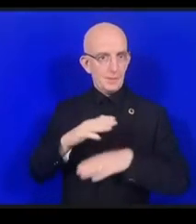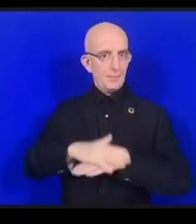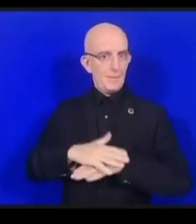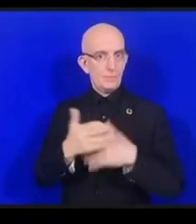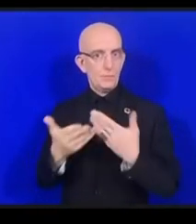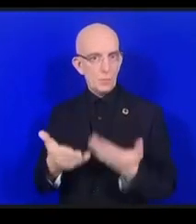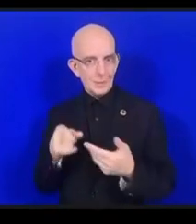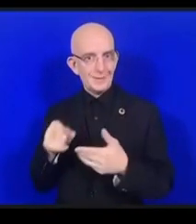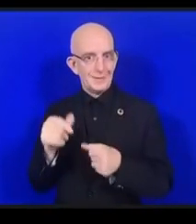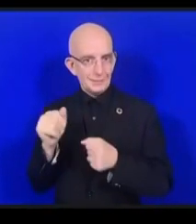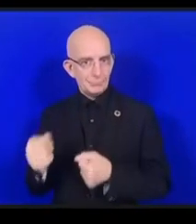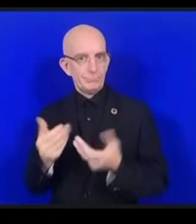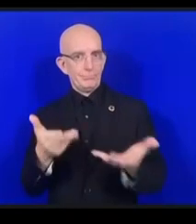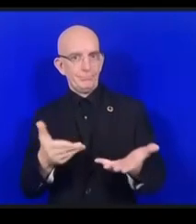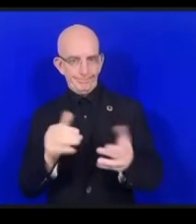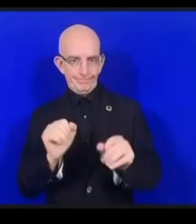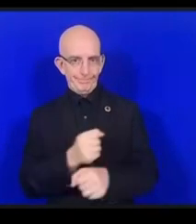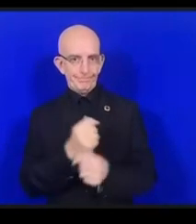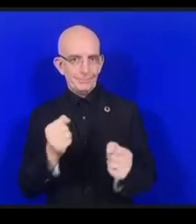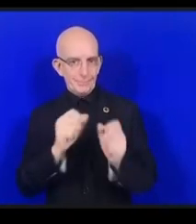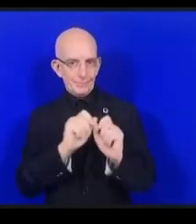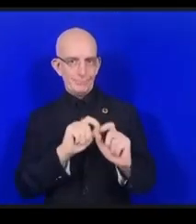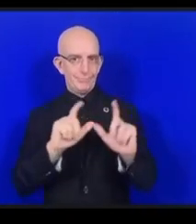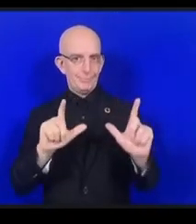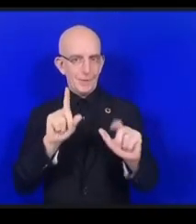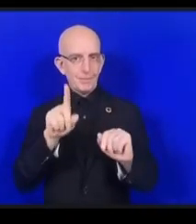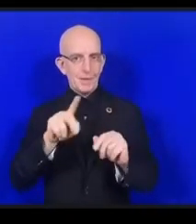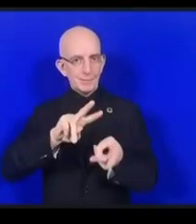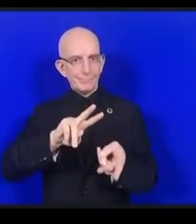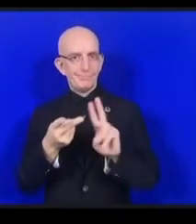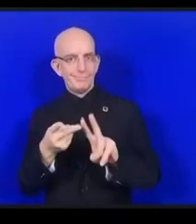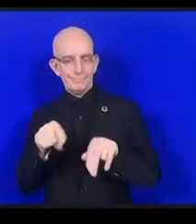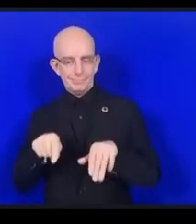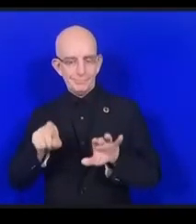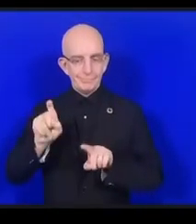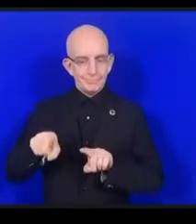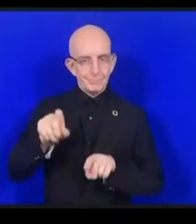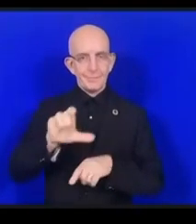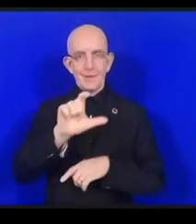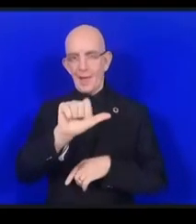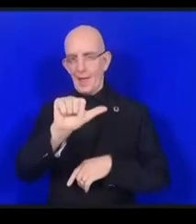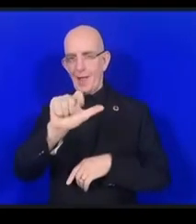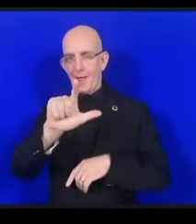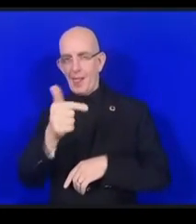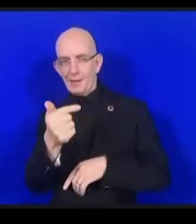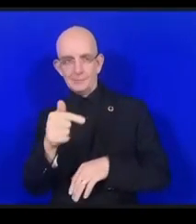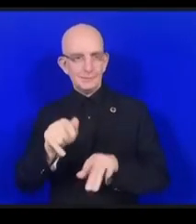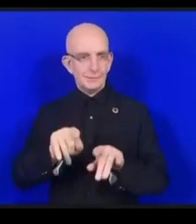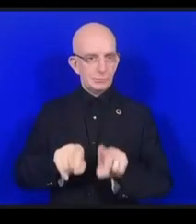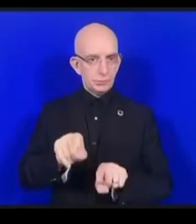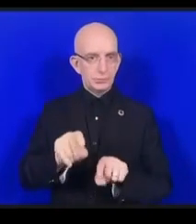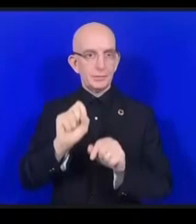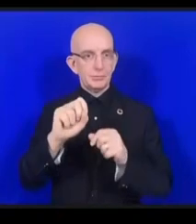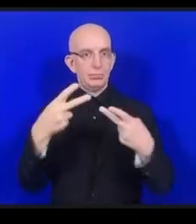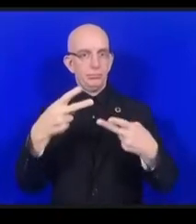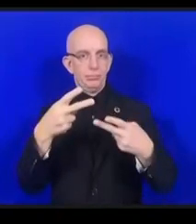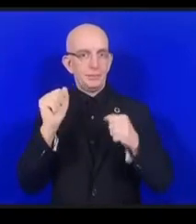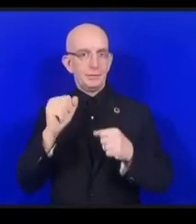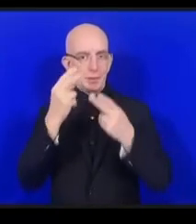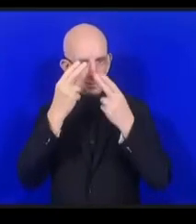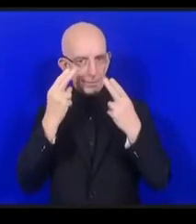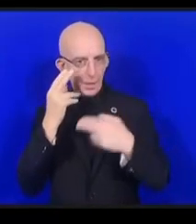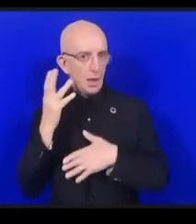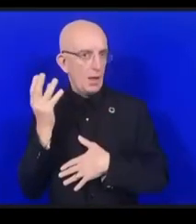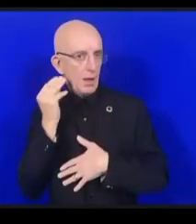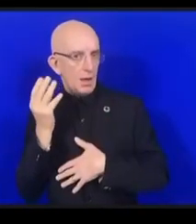très simple ou bien plus compliqué mais dans nos systèmes éducatifs nos bureaux d'accessibilité voient comment l'on